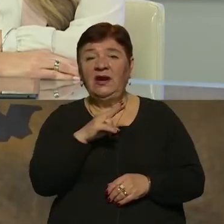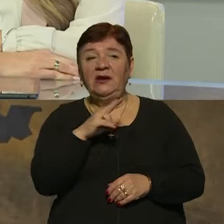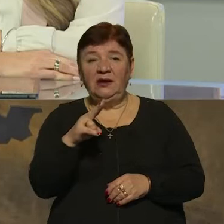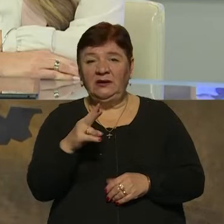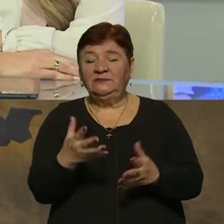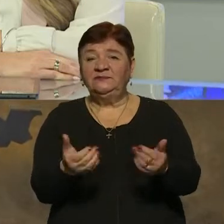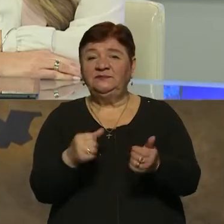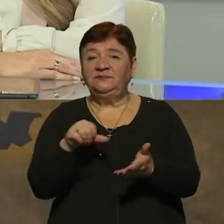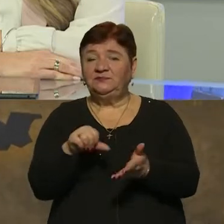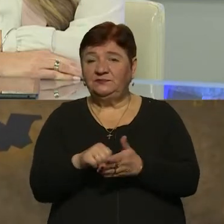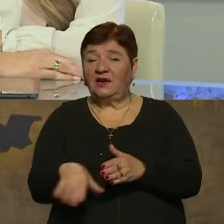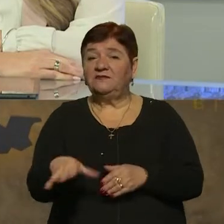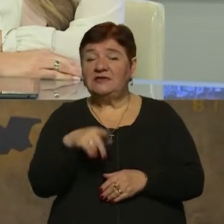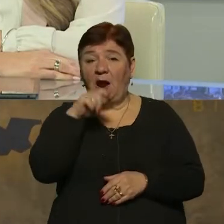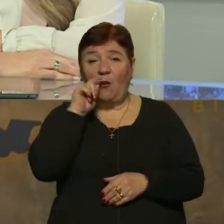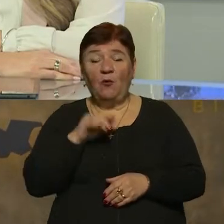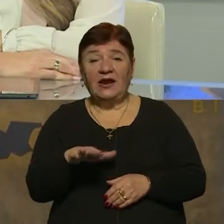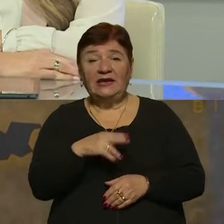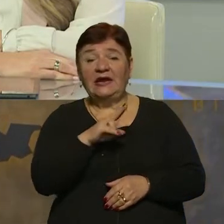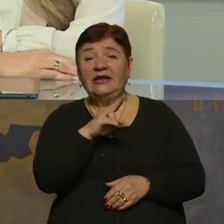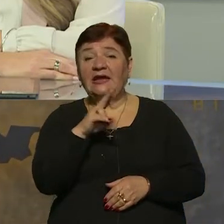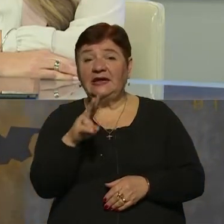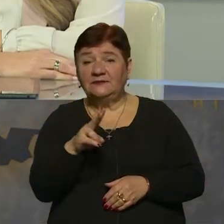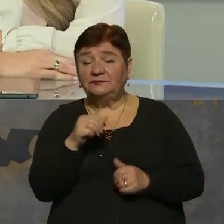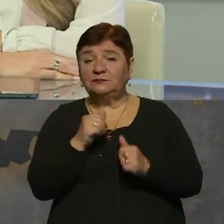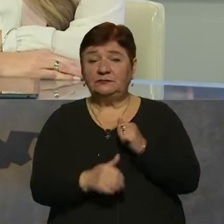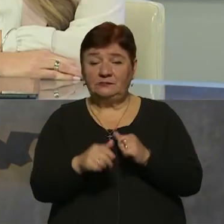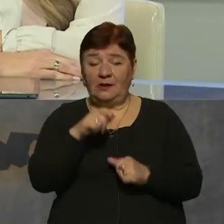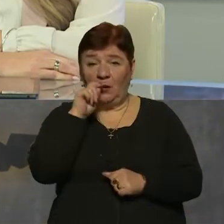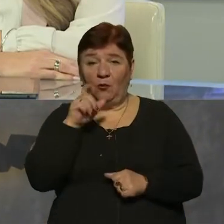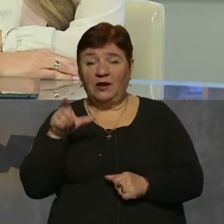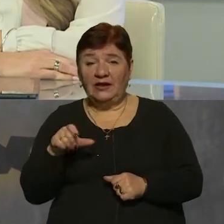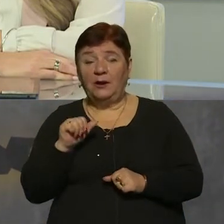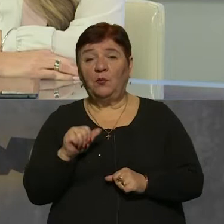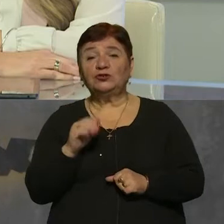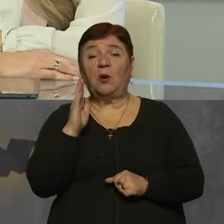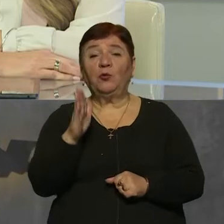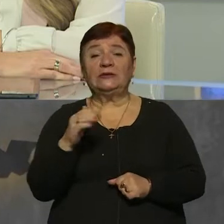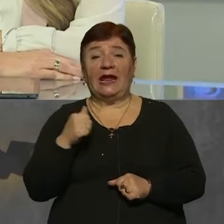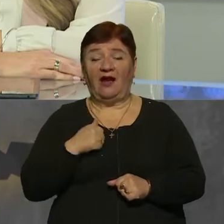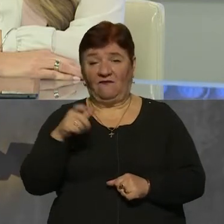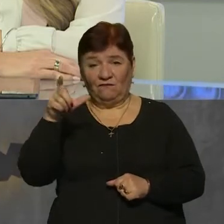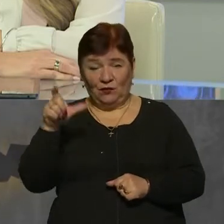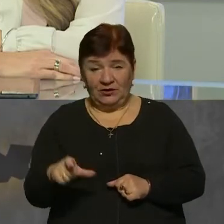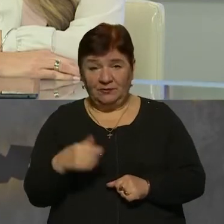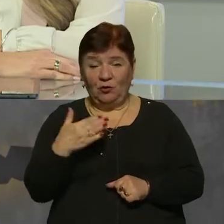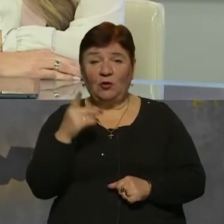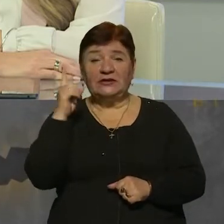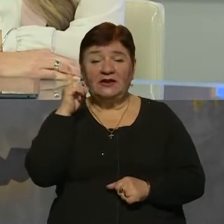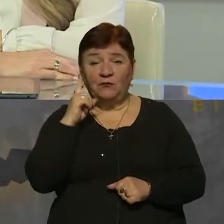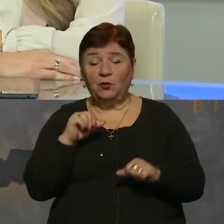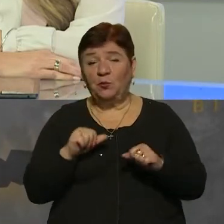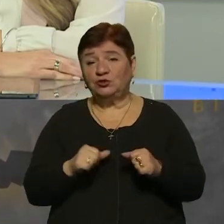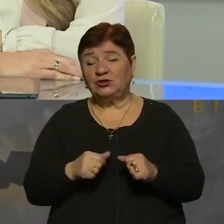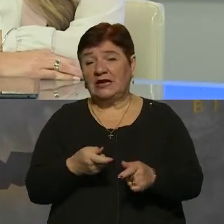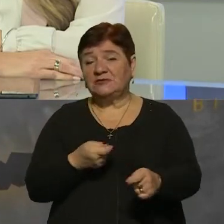приймає участь ця країна і в який кожен громадянин може стати воїном, а його смартфон може стати